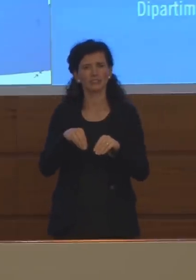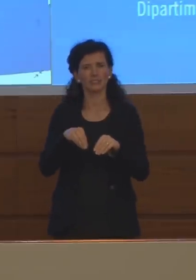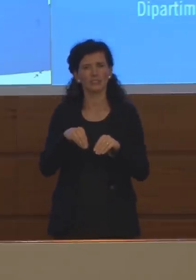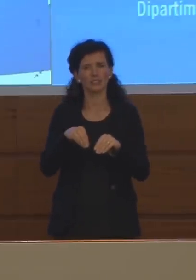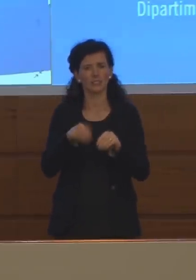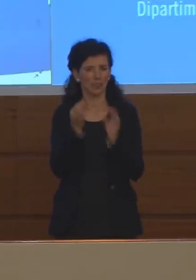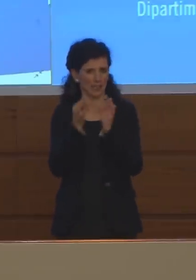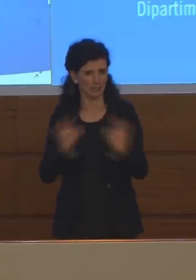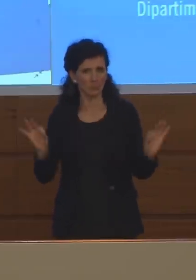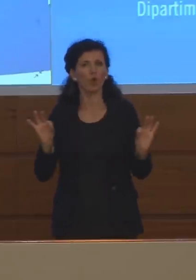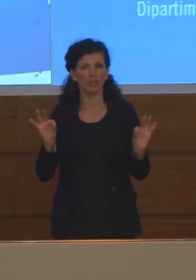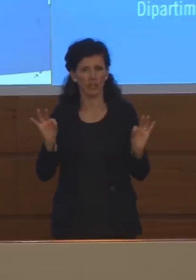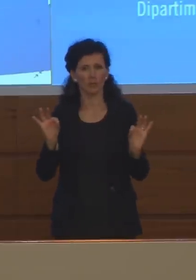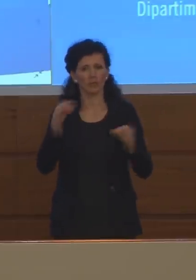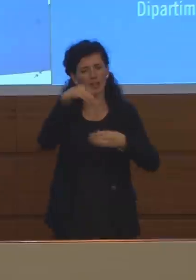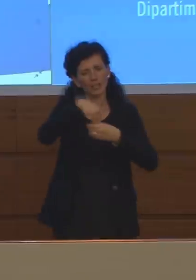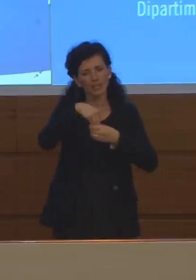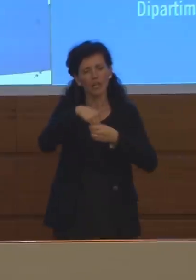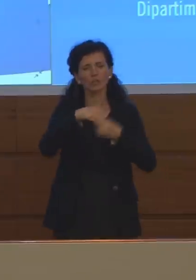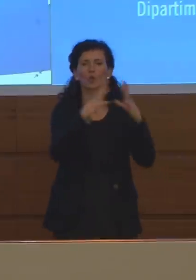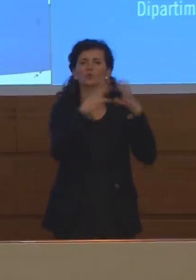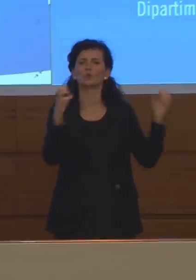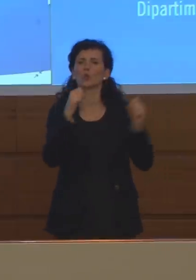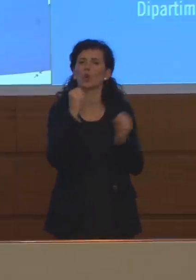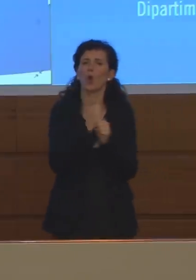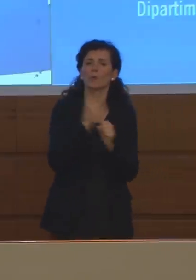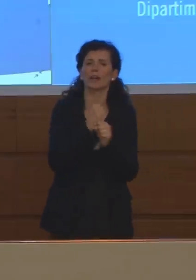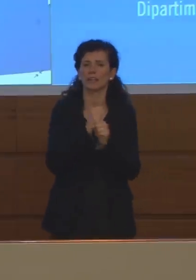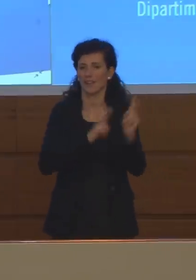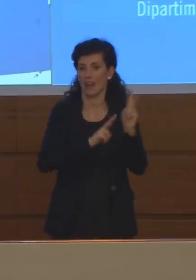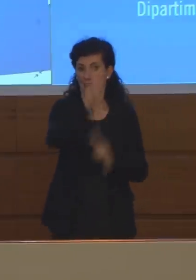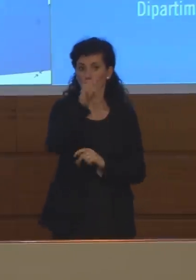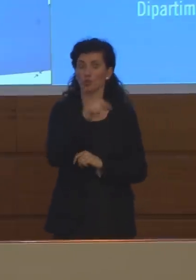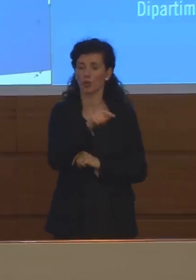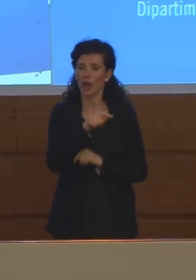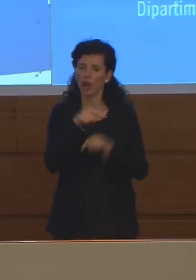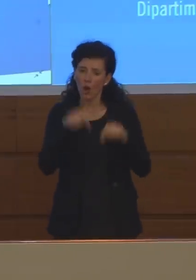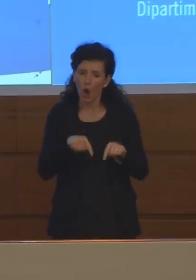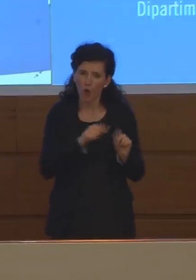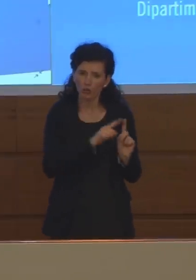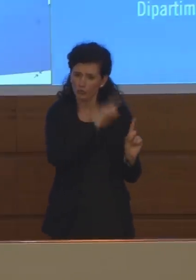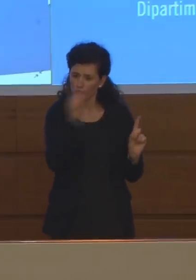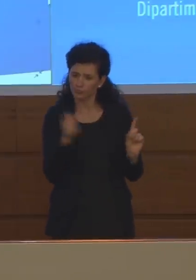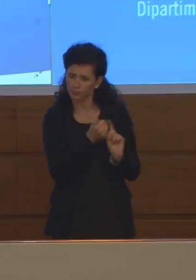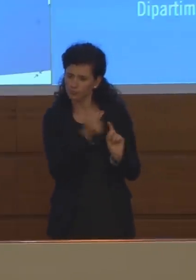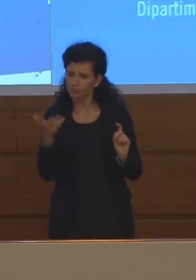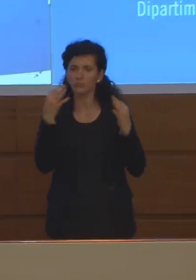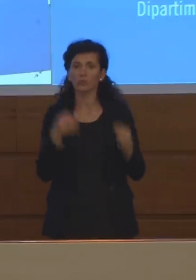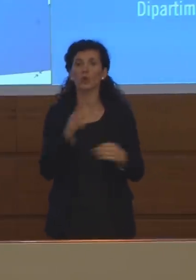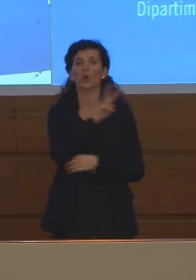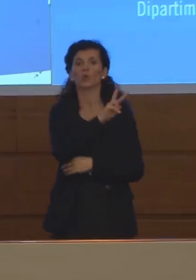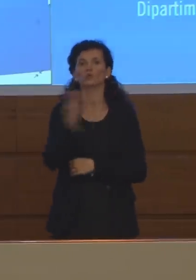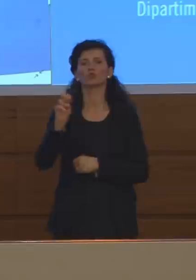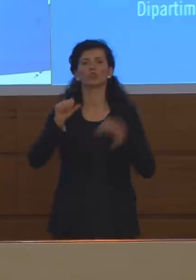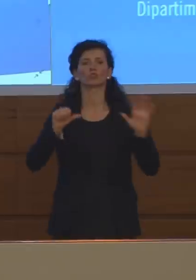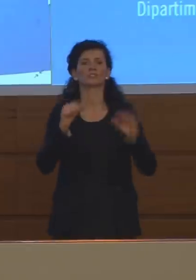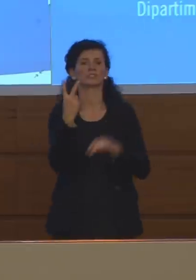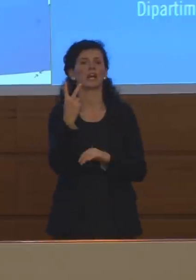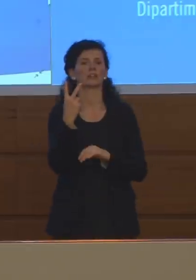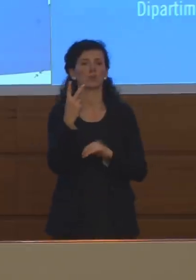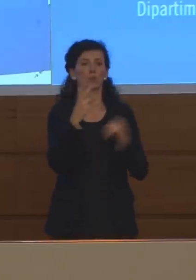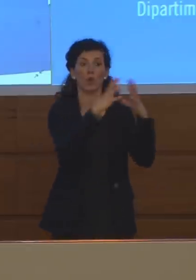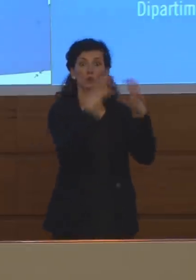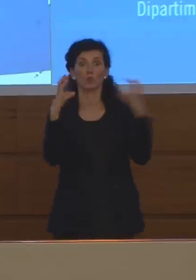operative nazionali. Ora abbiamo un ulteriore dato di 262